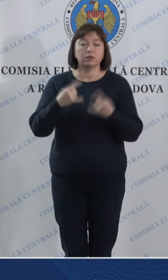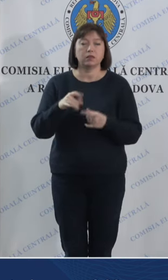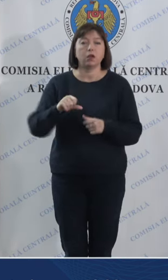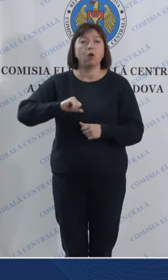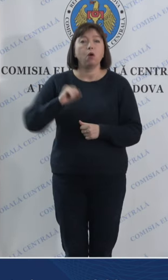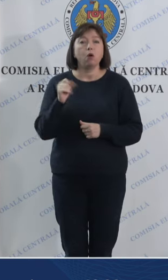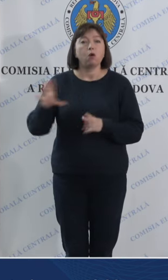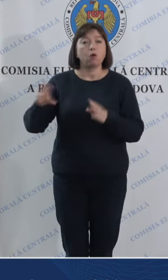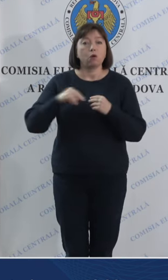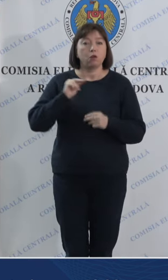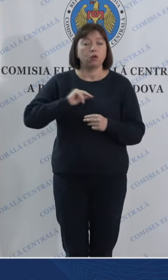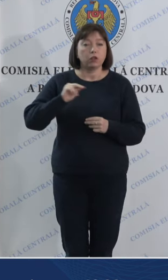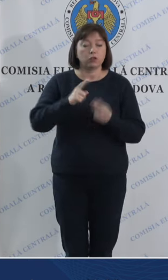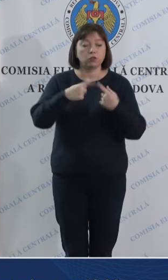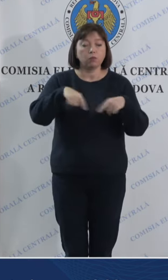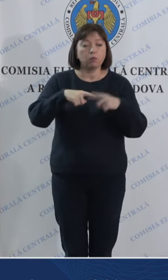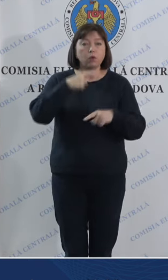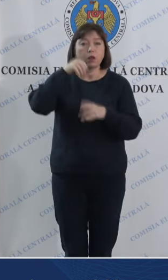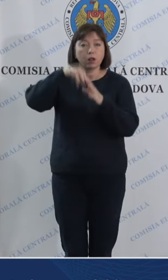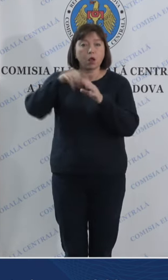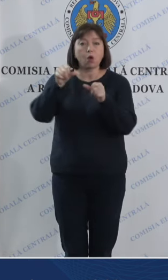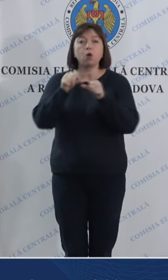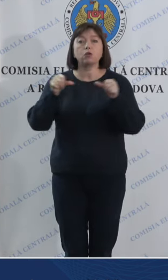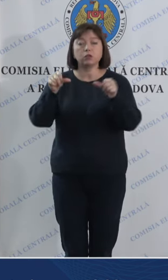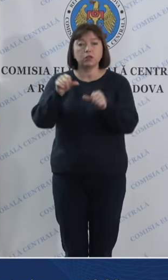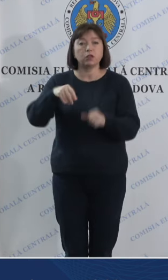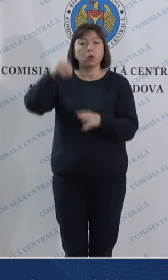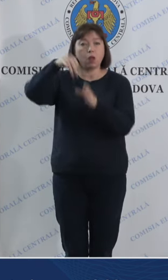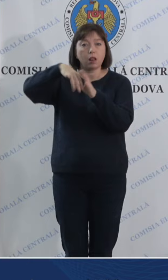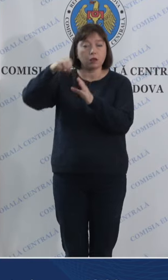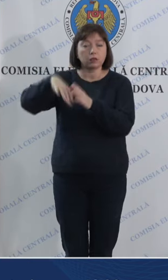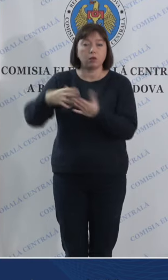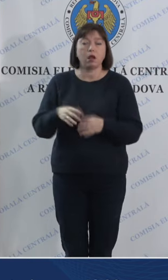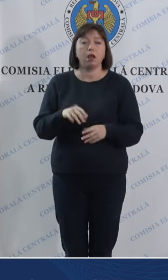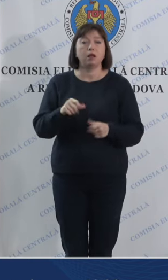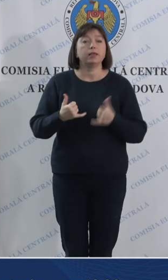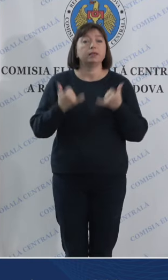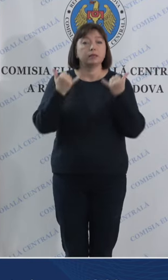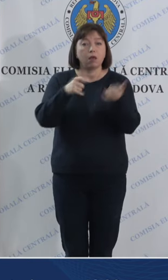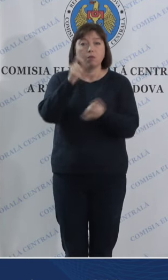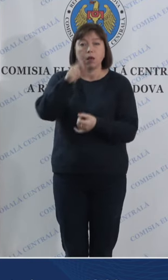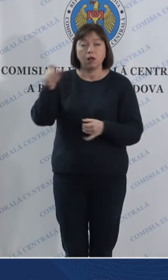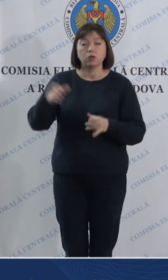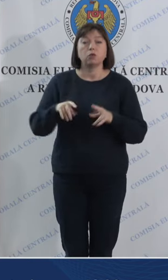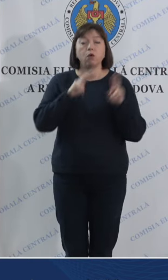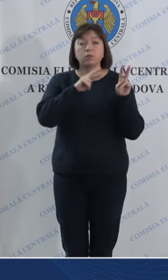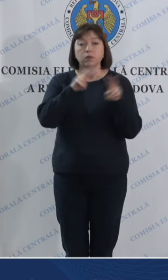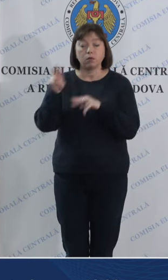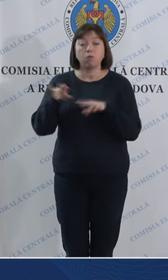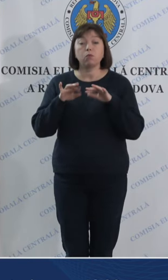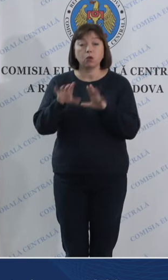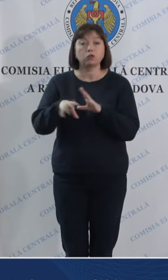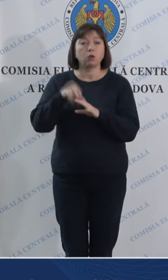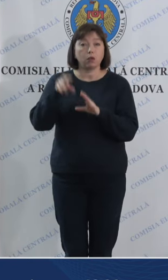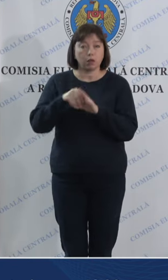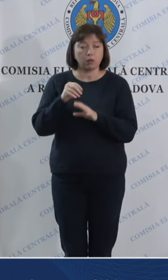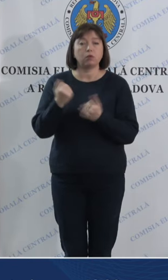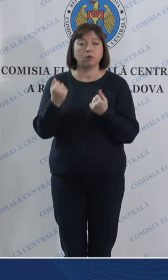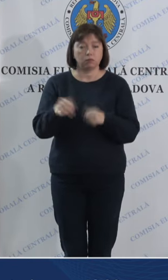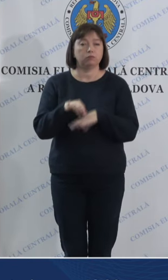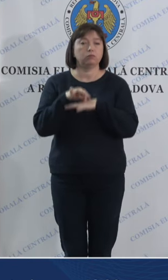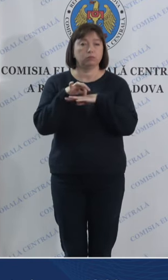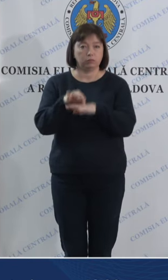electorale, consiliile electorale de circumscripție, stimați observatori, procesul electoral este în